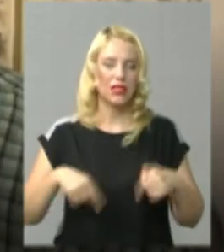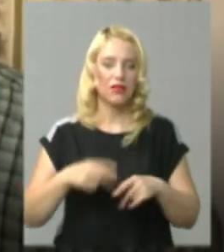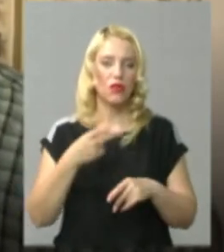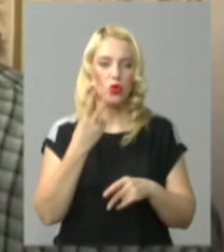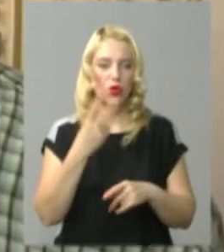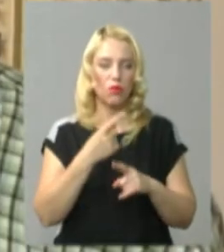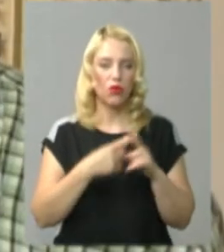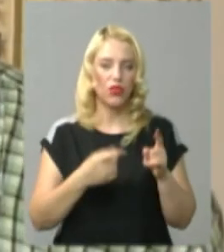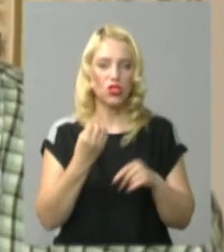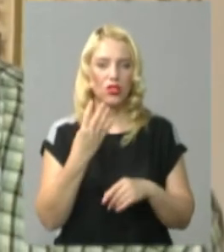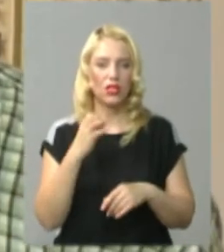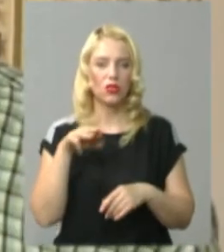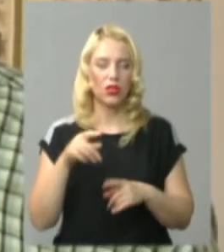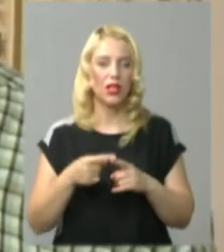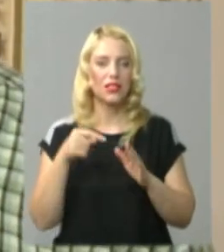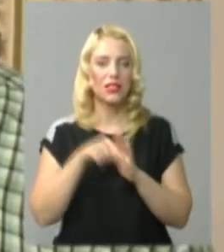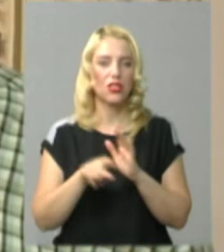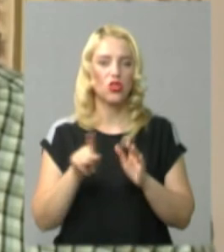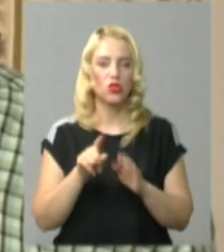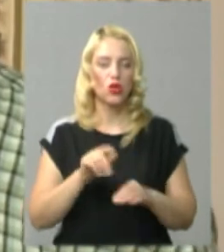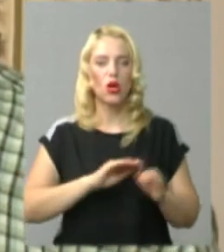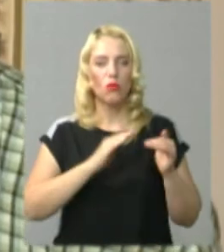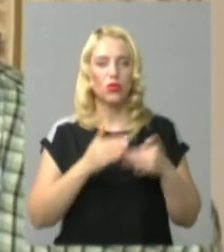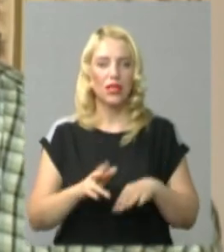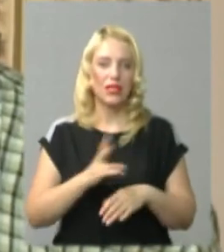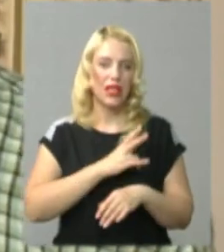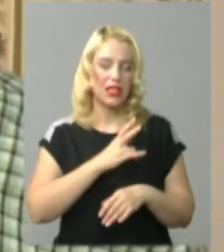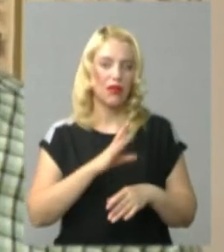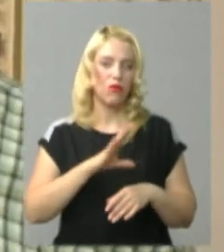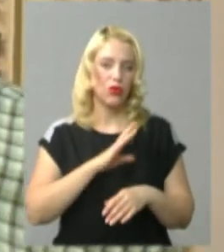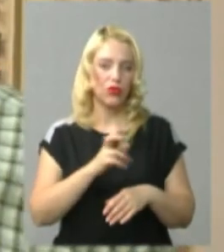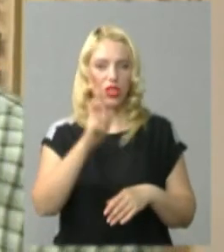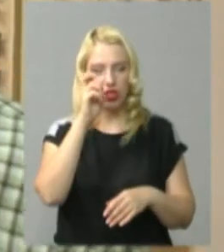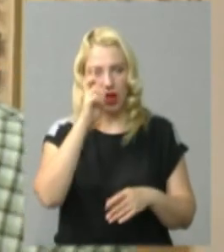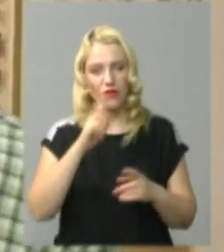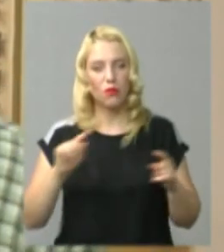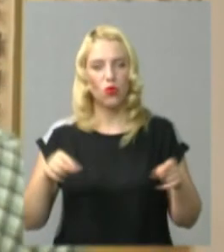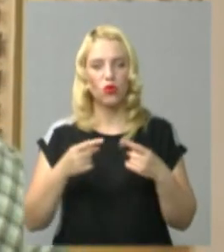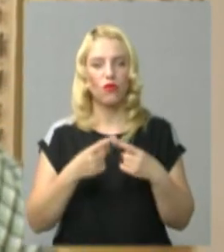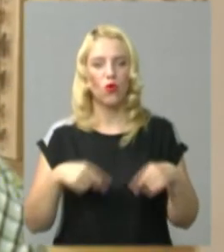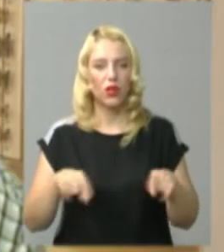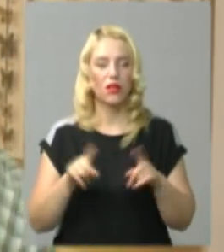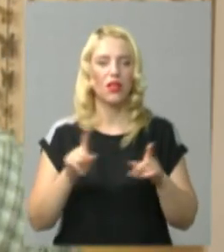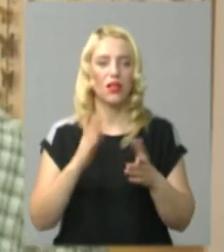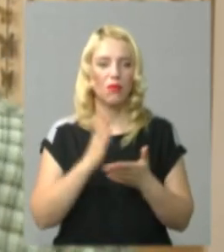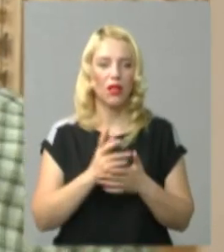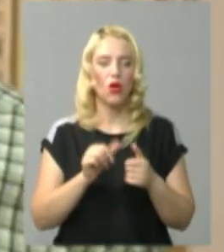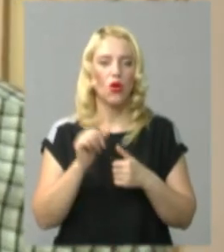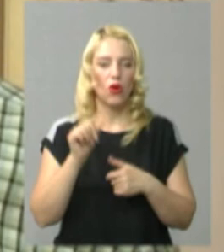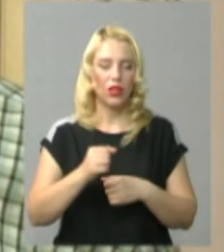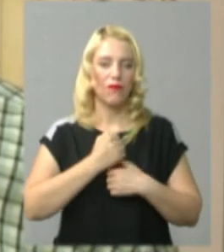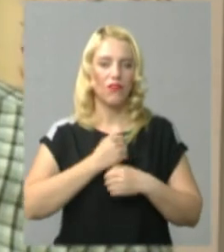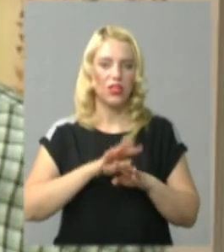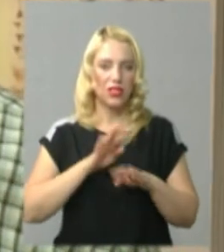століття. А це означає, що дійсно подільське князівство було державним утворенням, яке мало, окрім війська, окрім правової